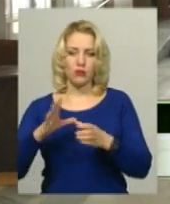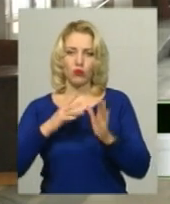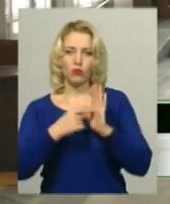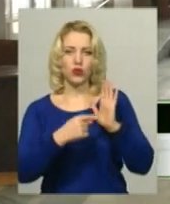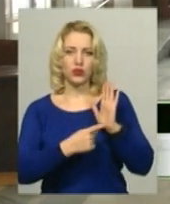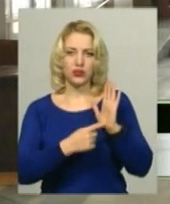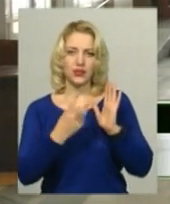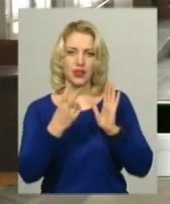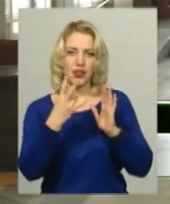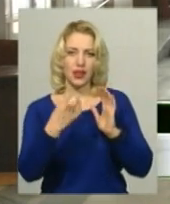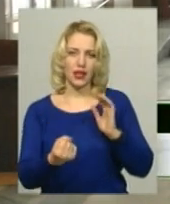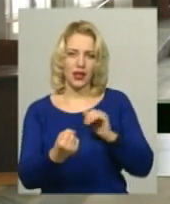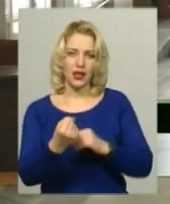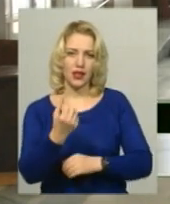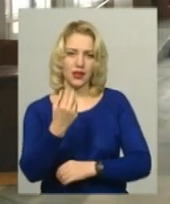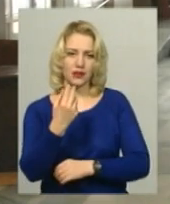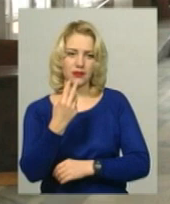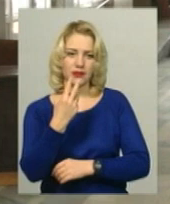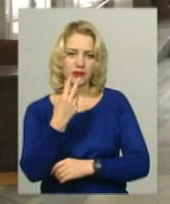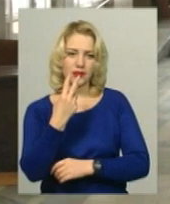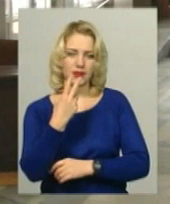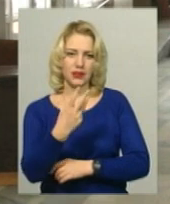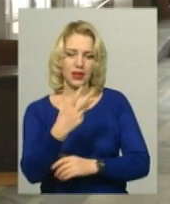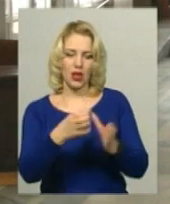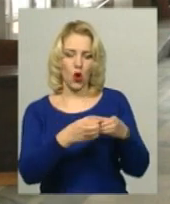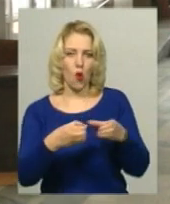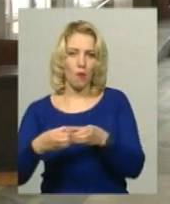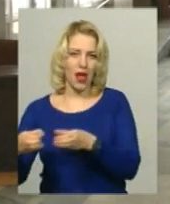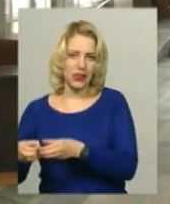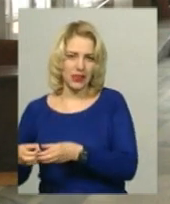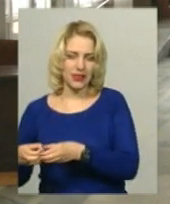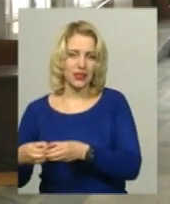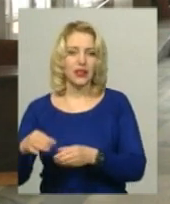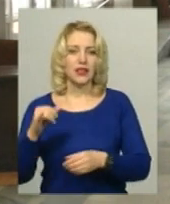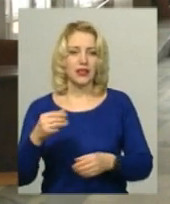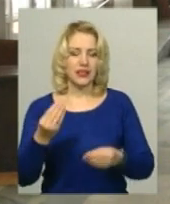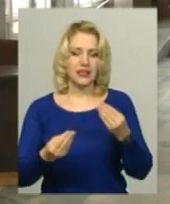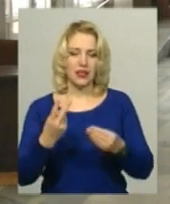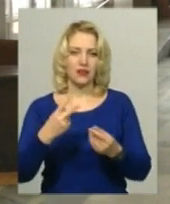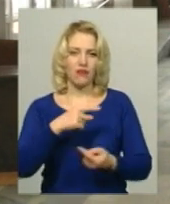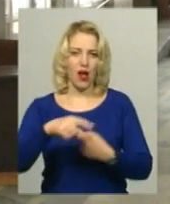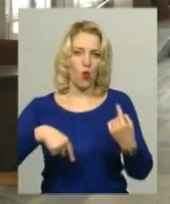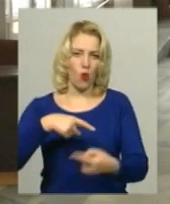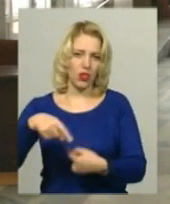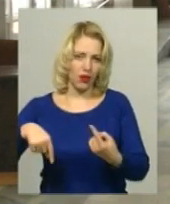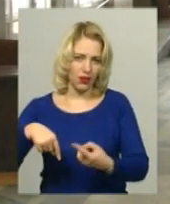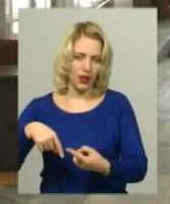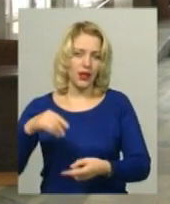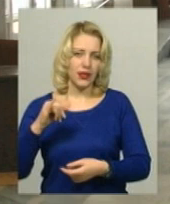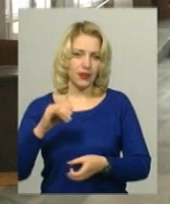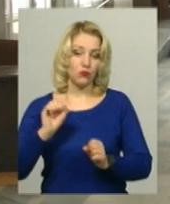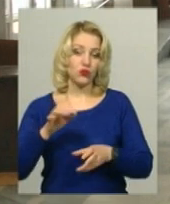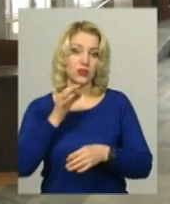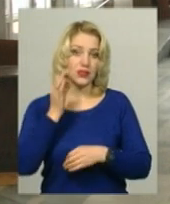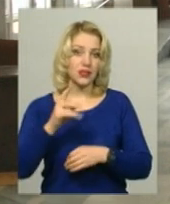команди. Зіграли в два кола. І треба